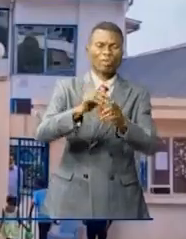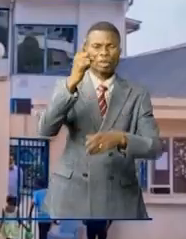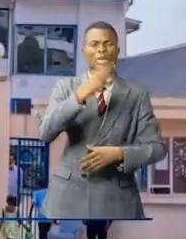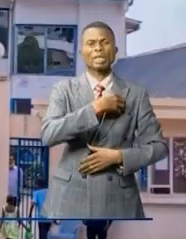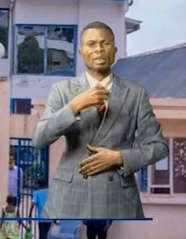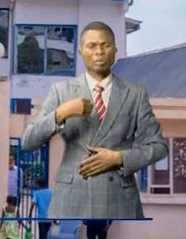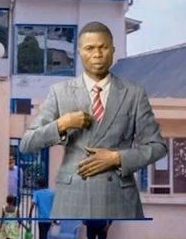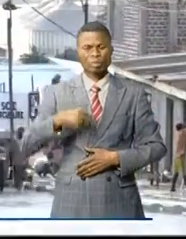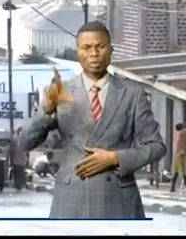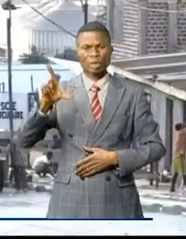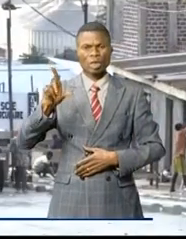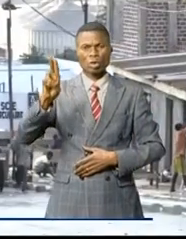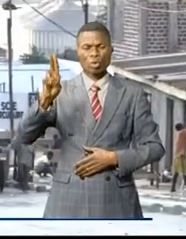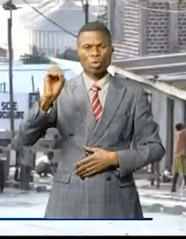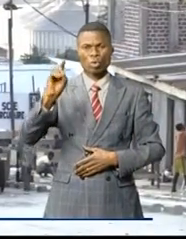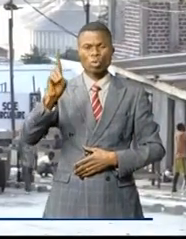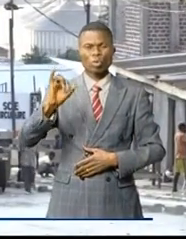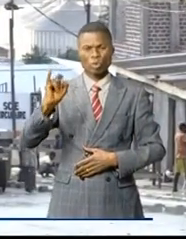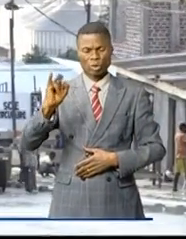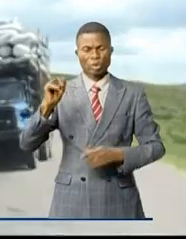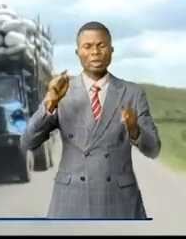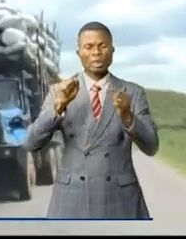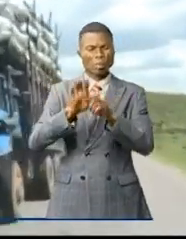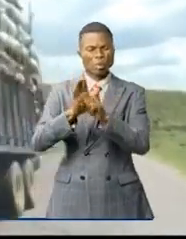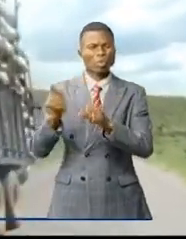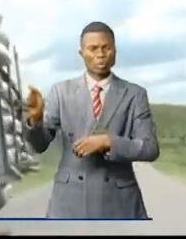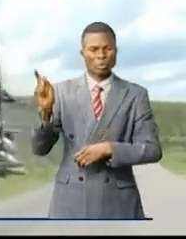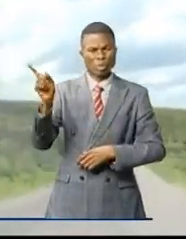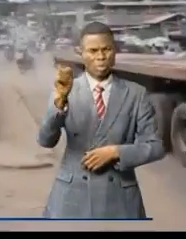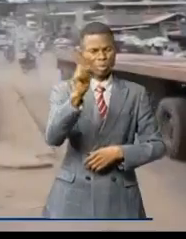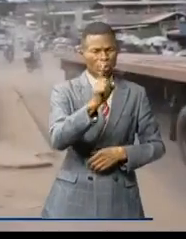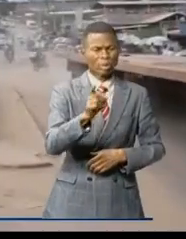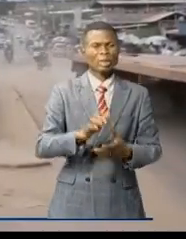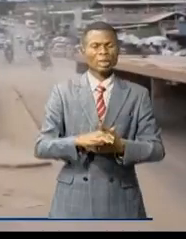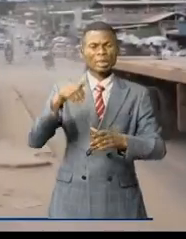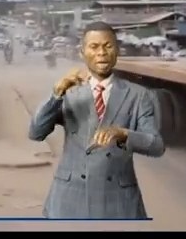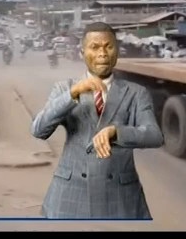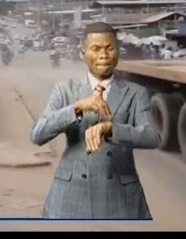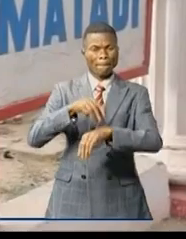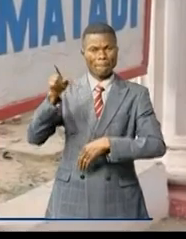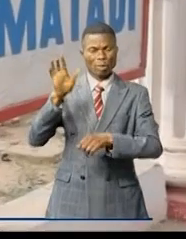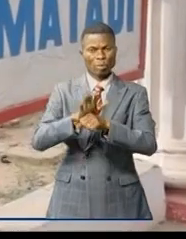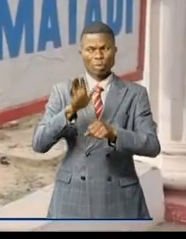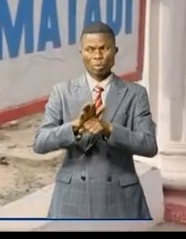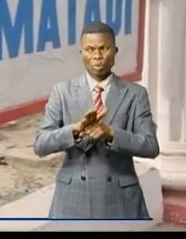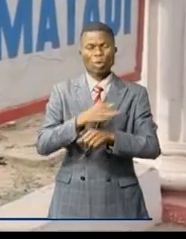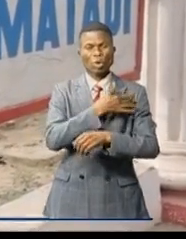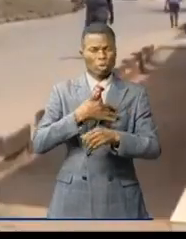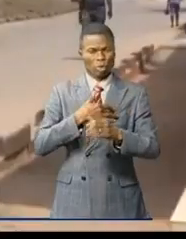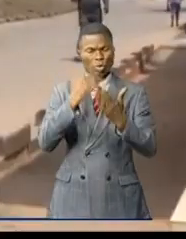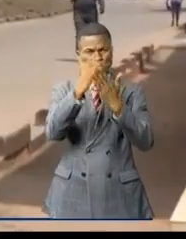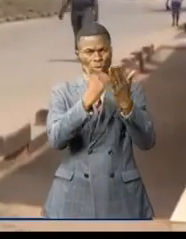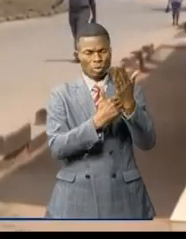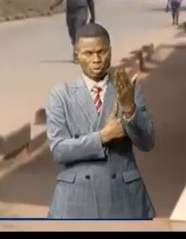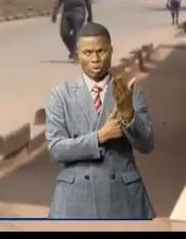De Luosi à Mwanda en passant partissant au Tchela Mbanzangongo et dans la ville portuaire de Matadi, plusieurs noms sont déjà avancés.